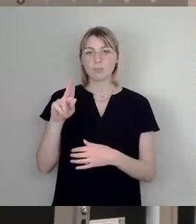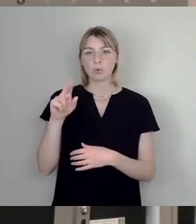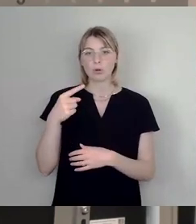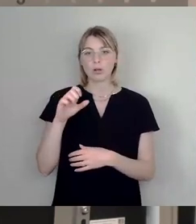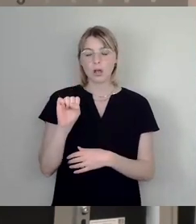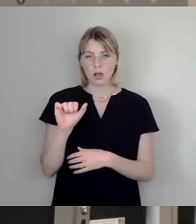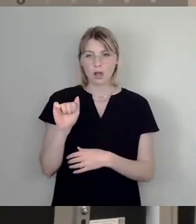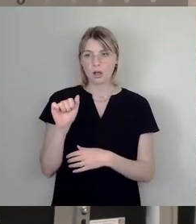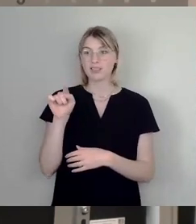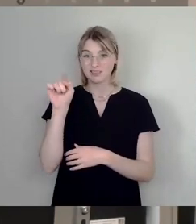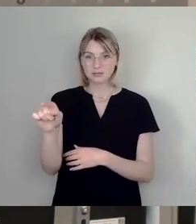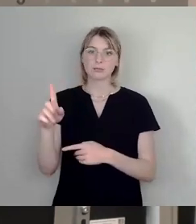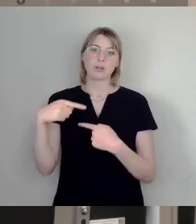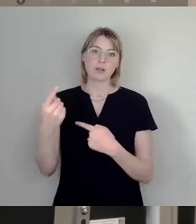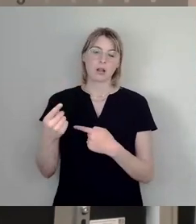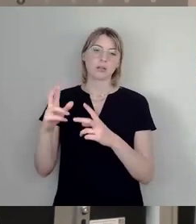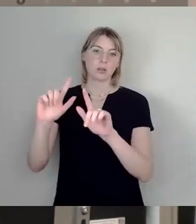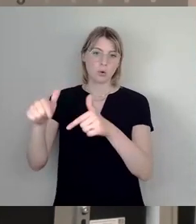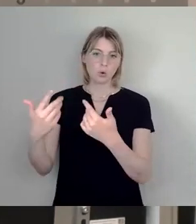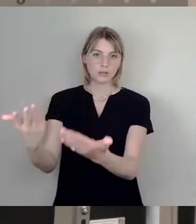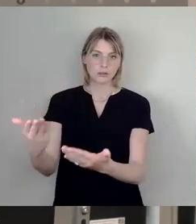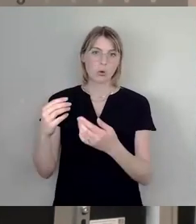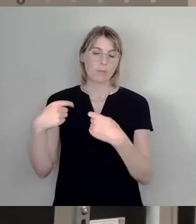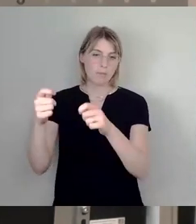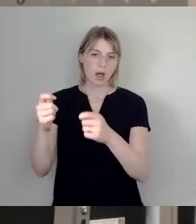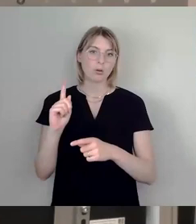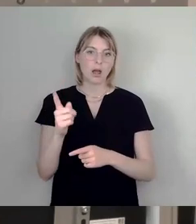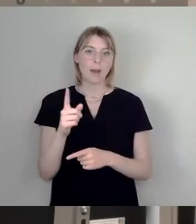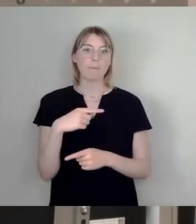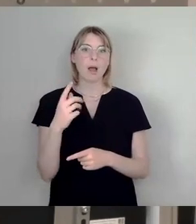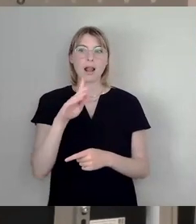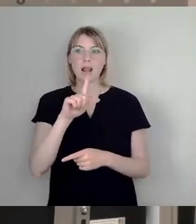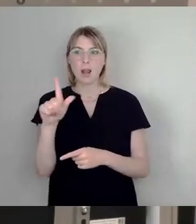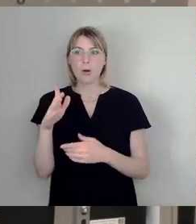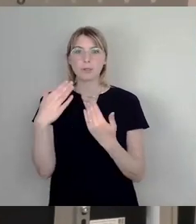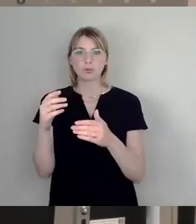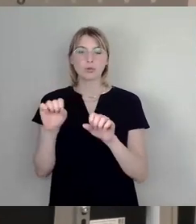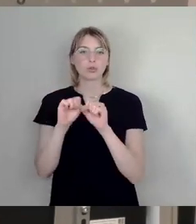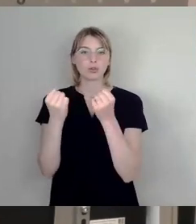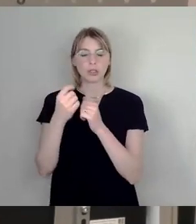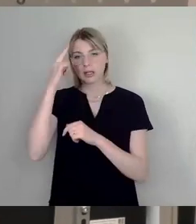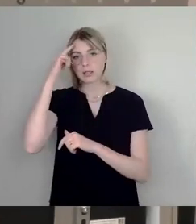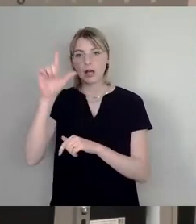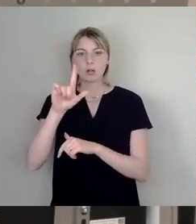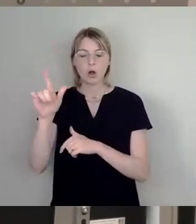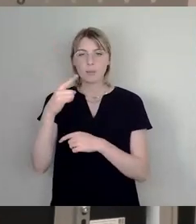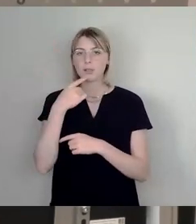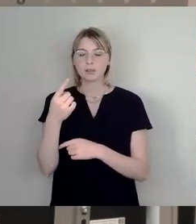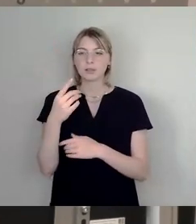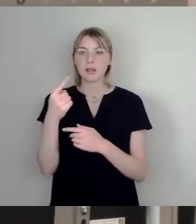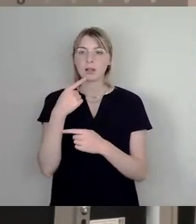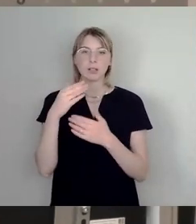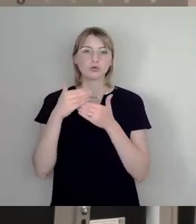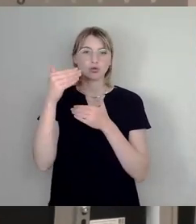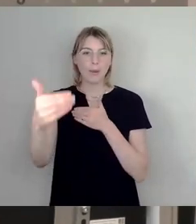denke, und das ist auch eine einhellige Meinung des Stadtbezirksbeirates in Leupen, und ich denke auch vieler Stadträte, dass das zu spät ist, dass das so schnell wie